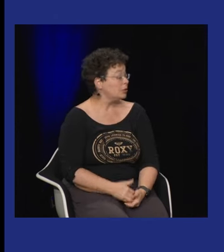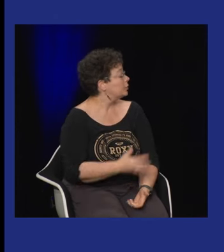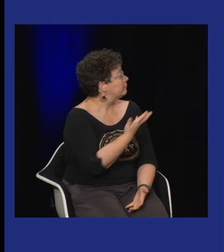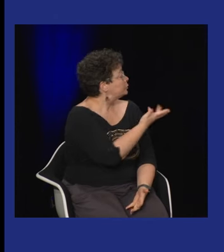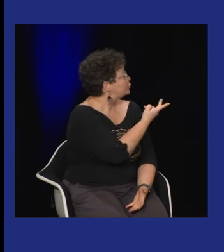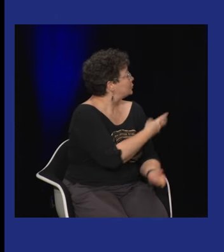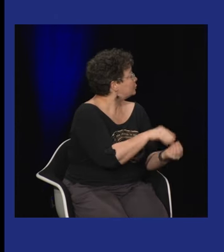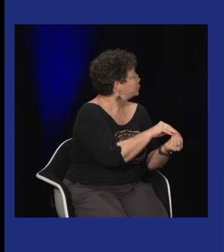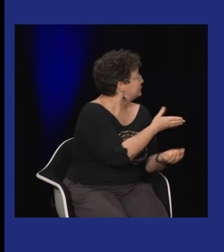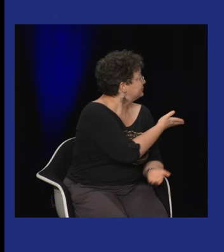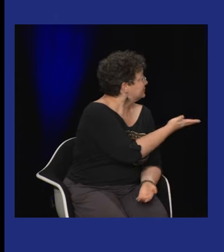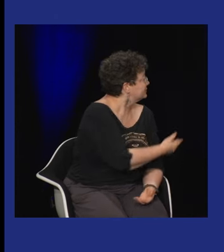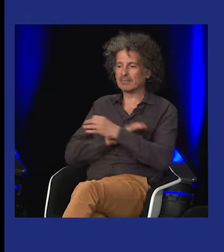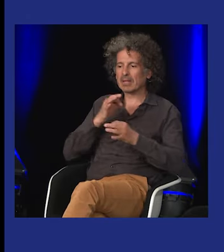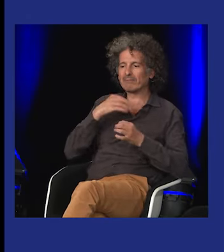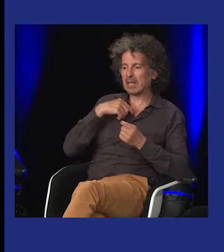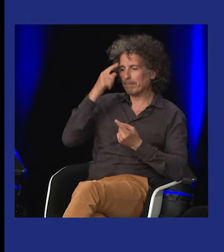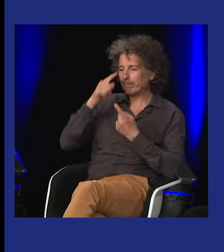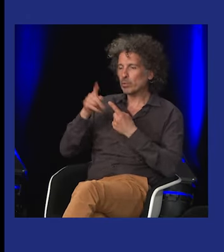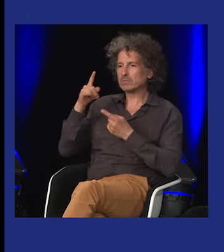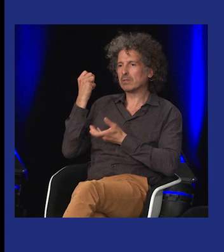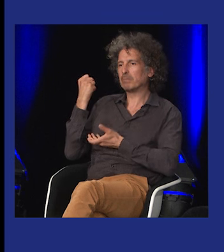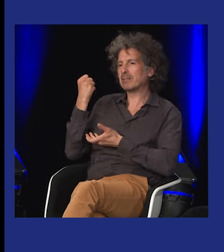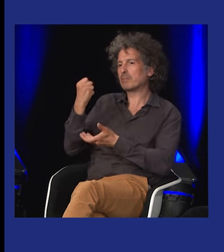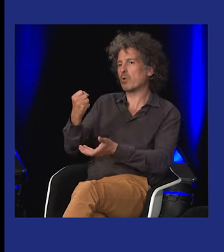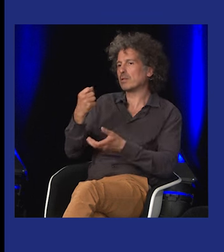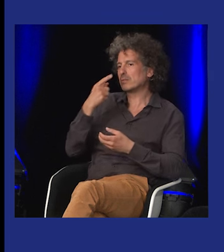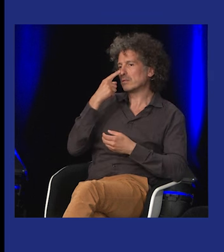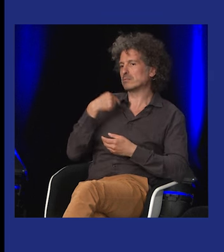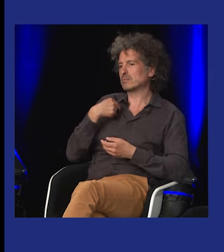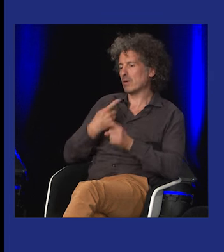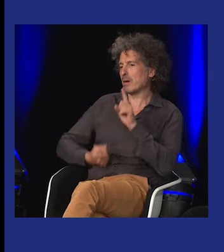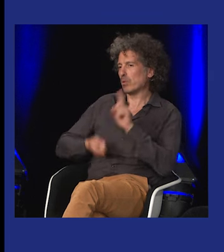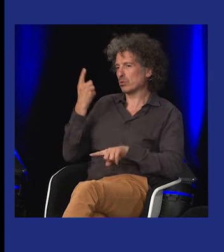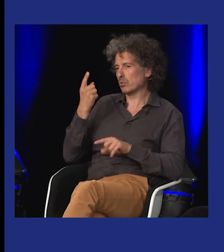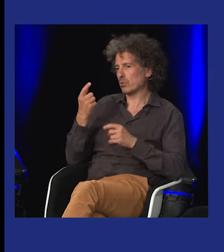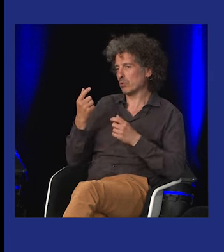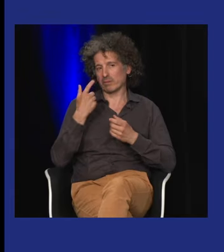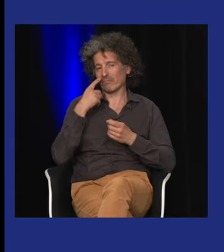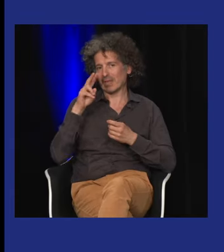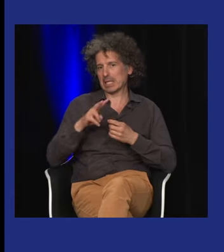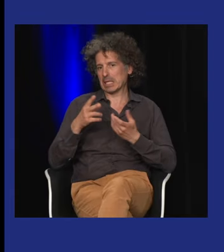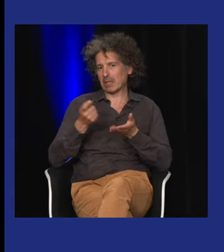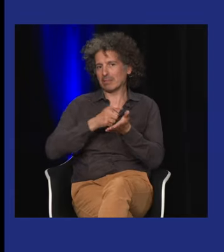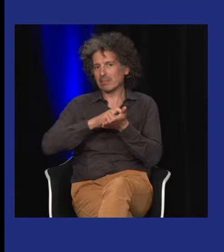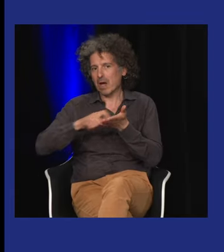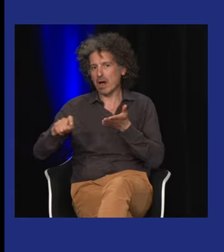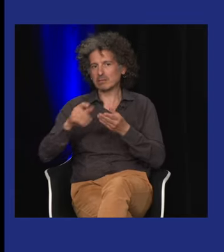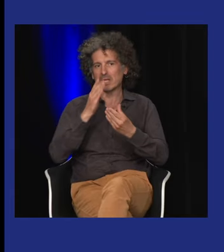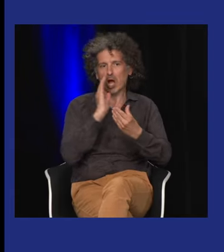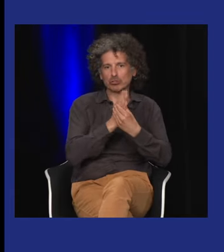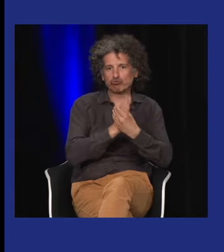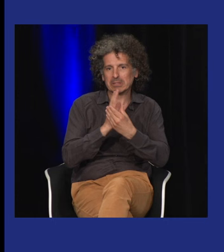se faire reconnaître comment prendre sa place voilà c'est toutes ces questions là à interroger c'est vrai que la question du patrimoine dit Olivier elle est